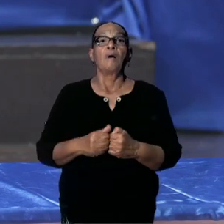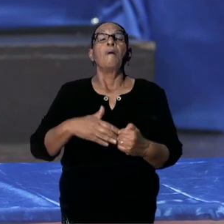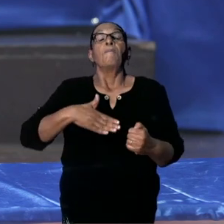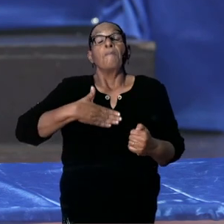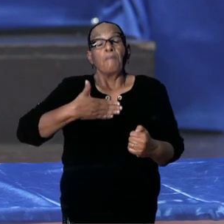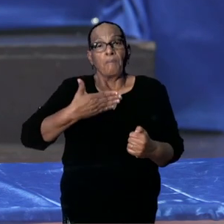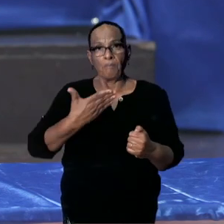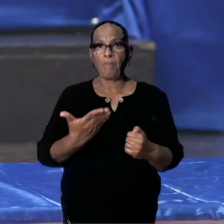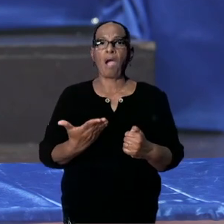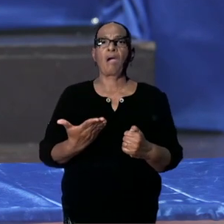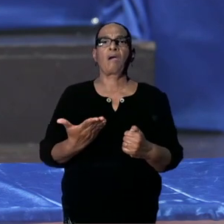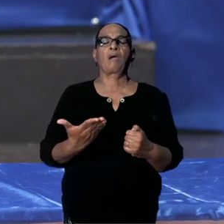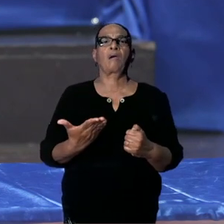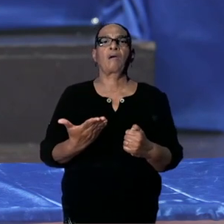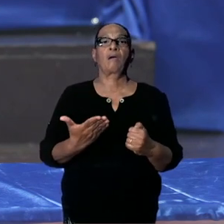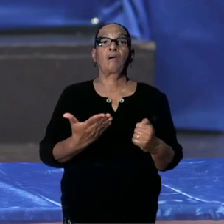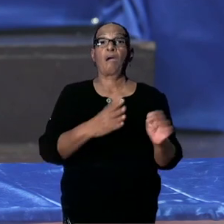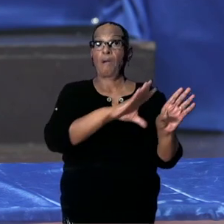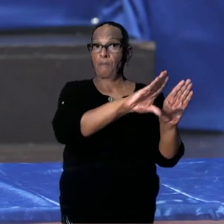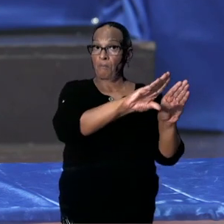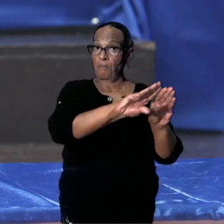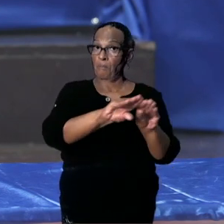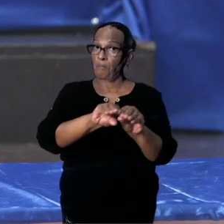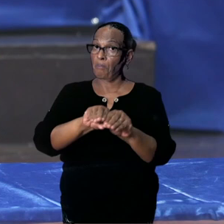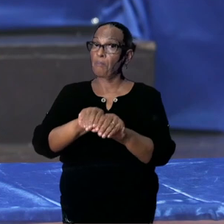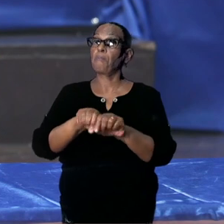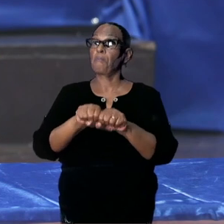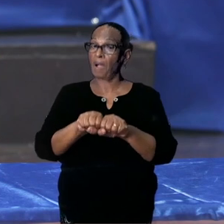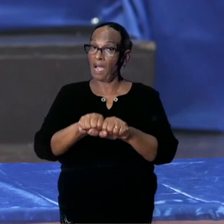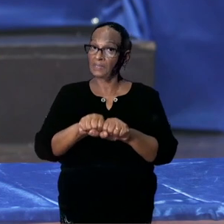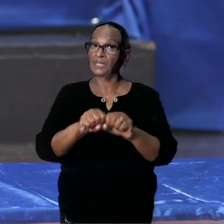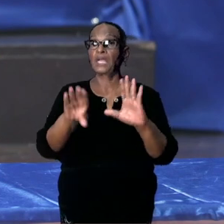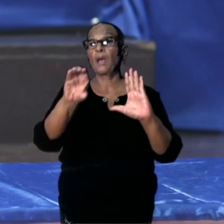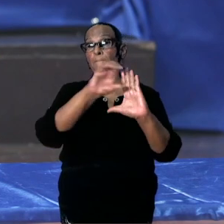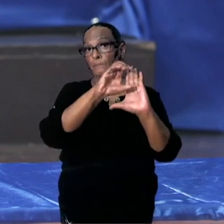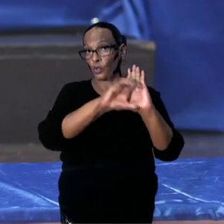toegestaan met inachtneming van het protocollen openbaar vervoer.